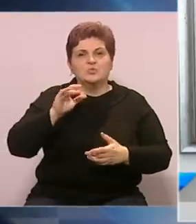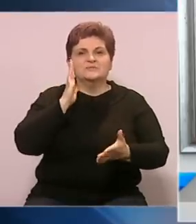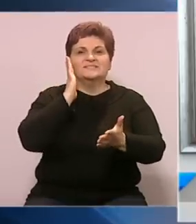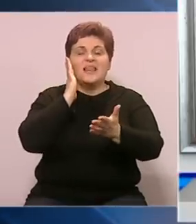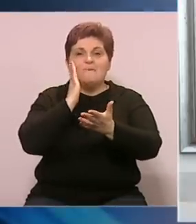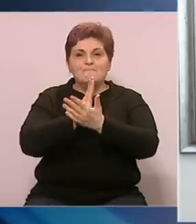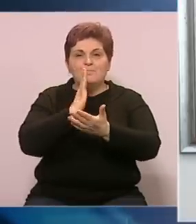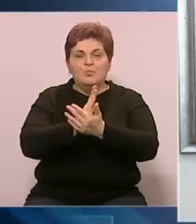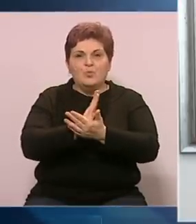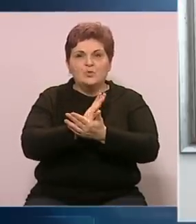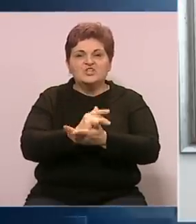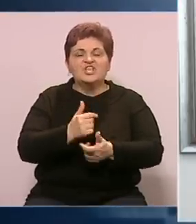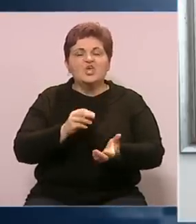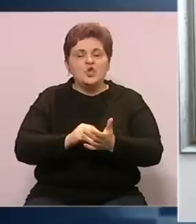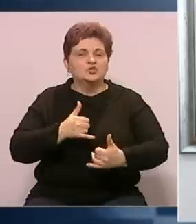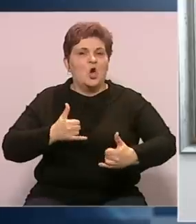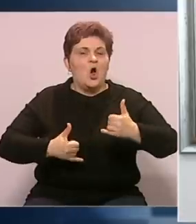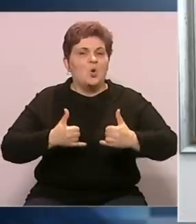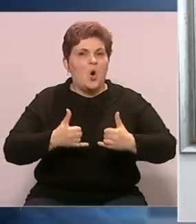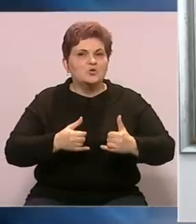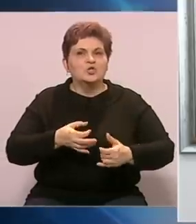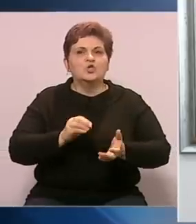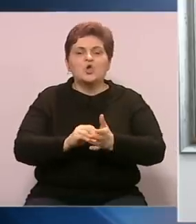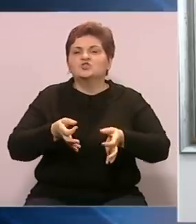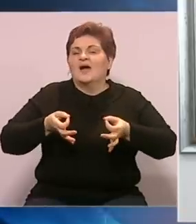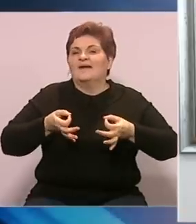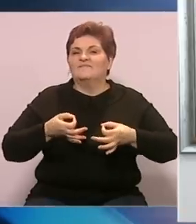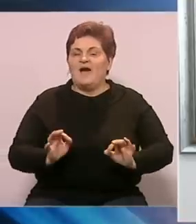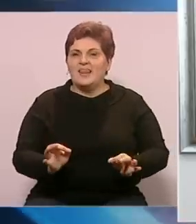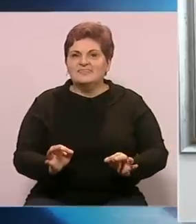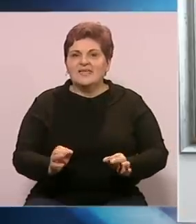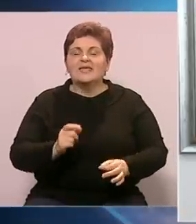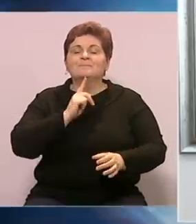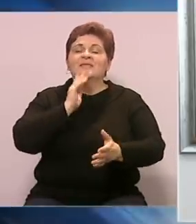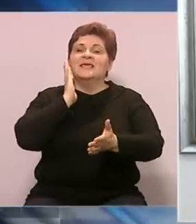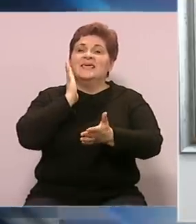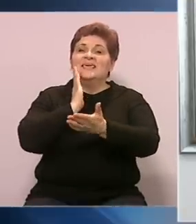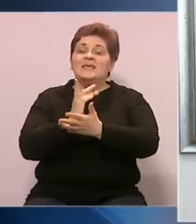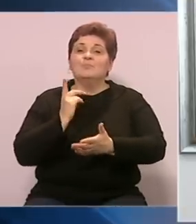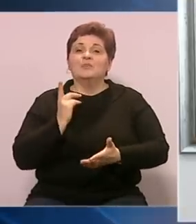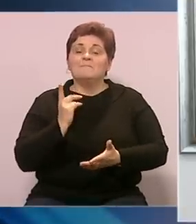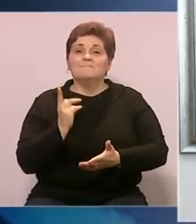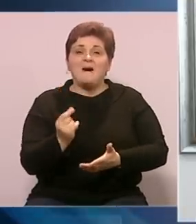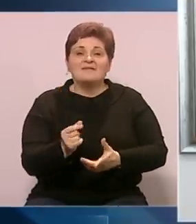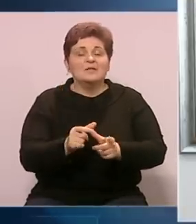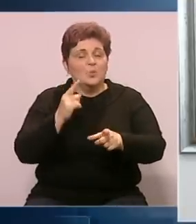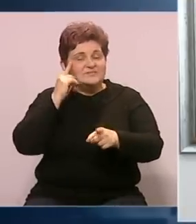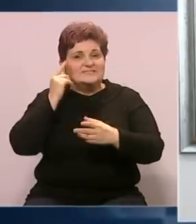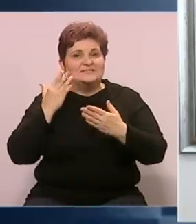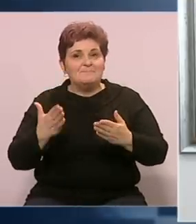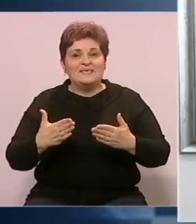još konkurentniji, još kvalitetniji i bude partnerski u smislu